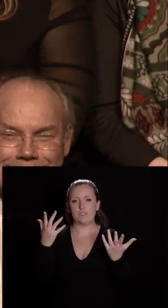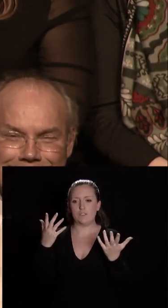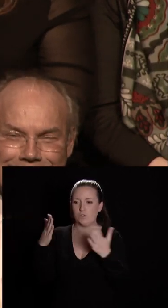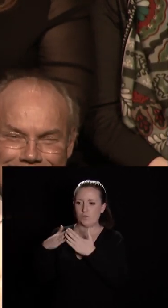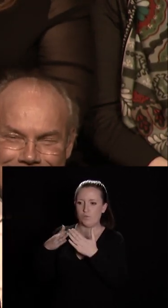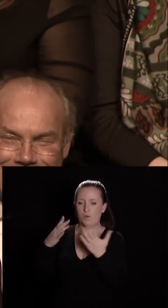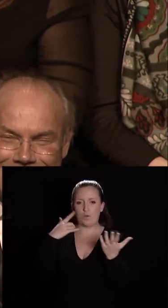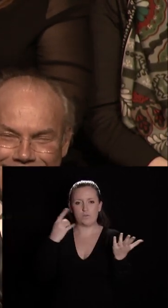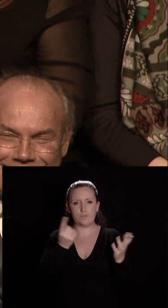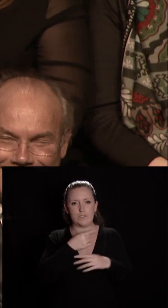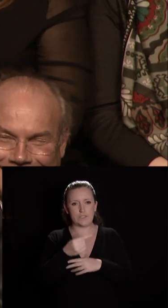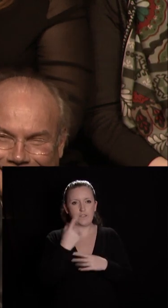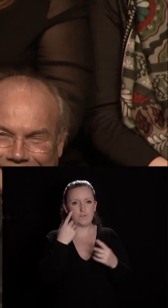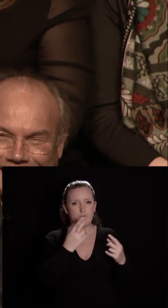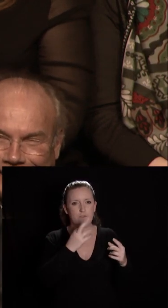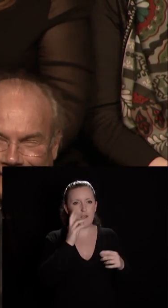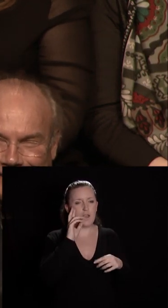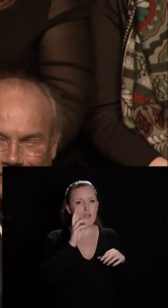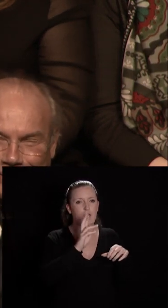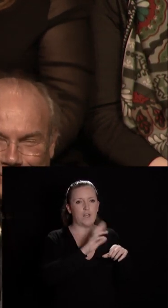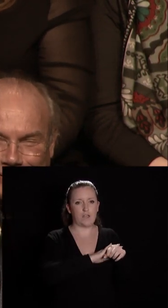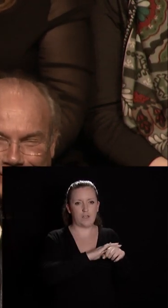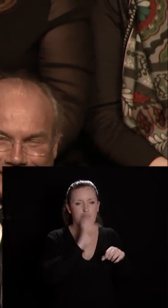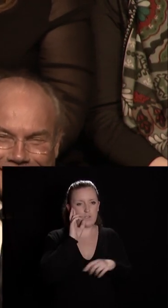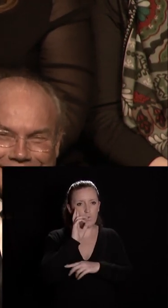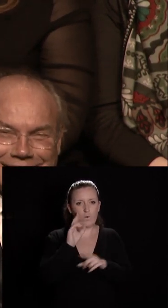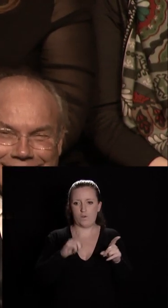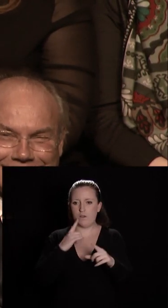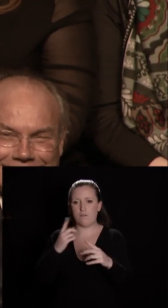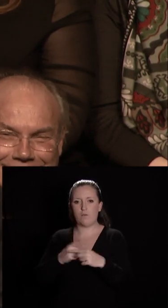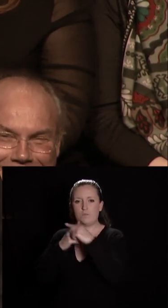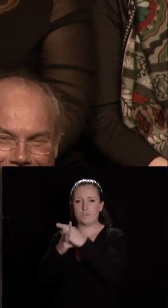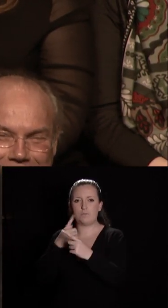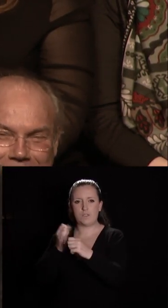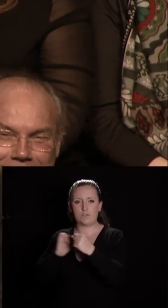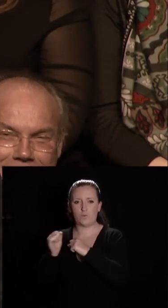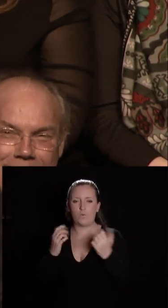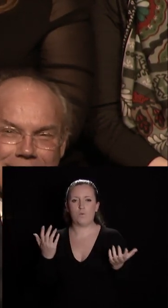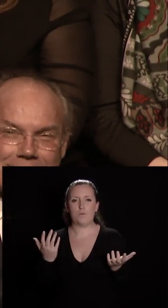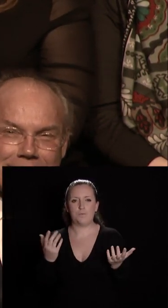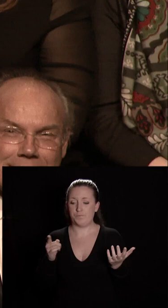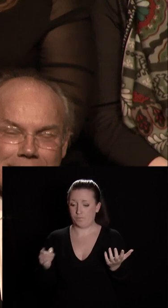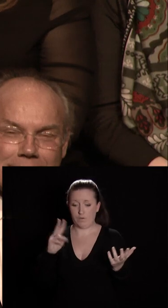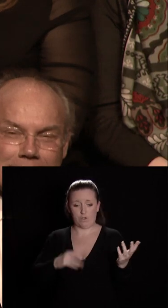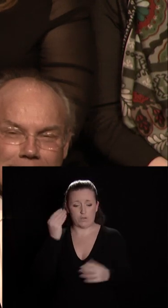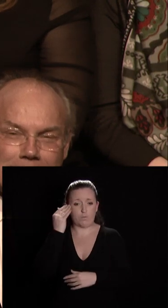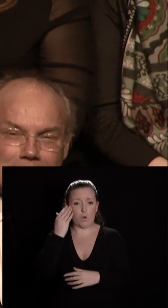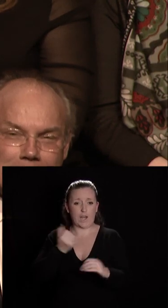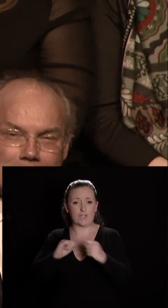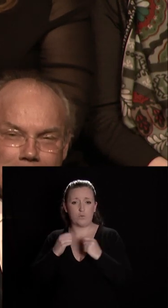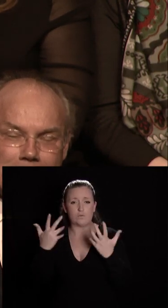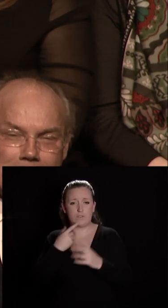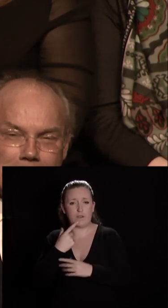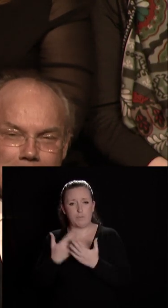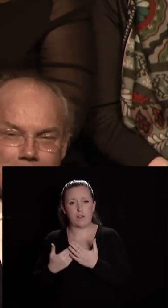pessimisme de la raison à l'optimisme de l'action c'était bien en réalité une morale de l'action dont il parlait